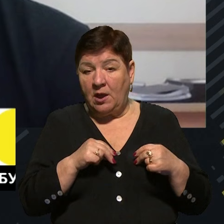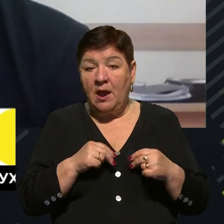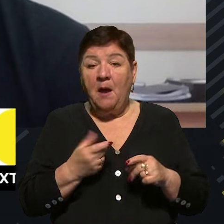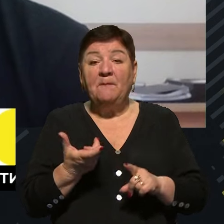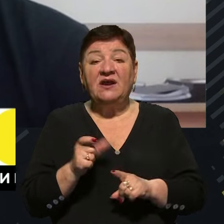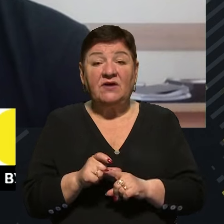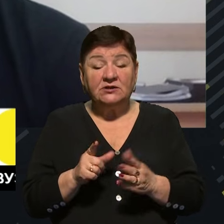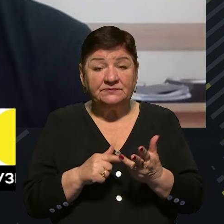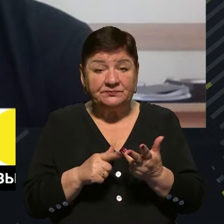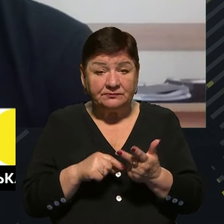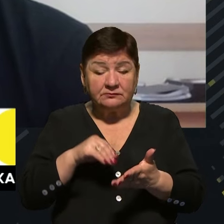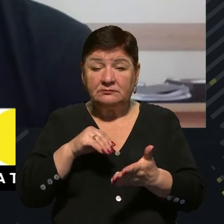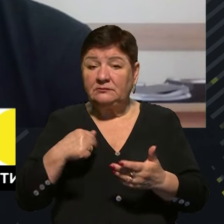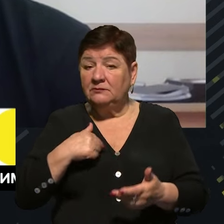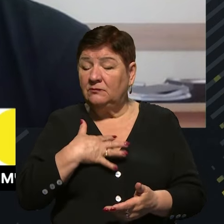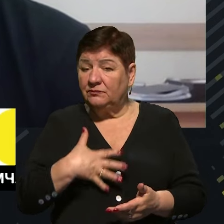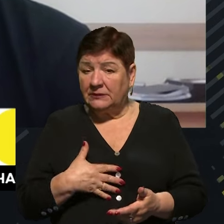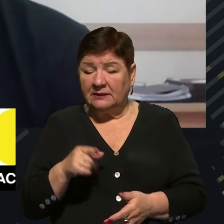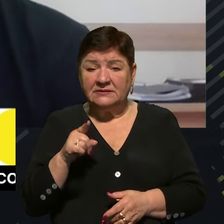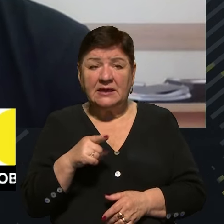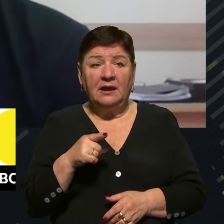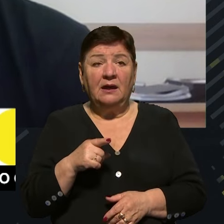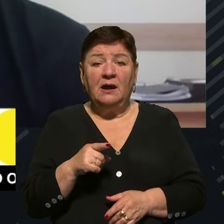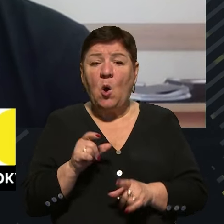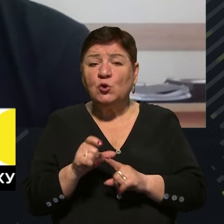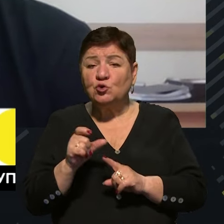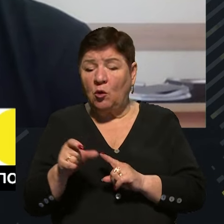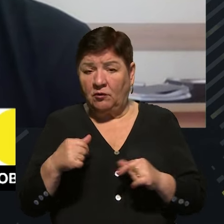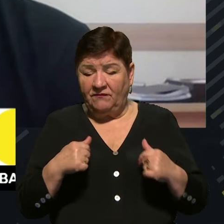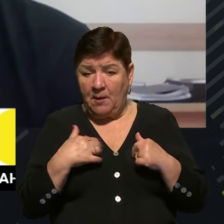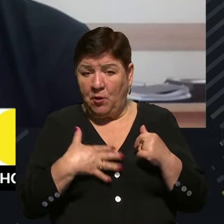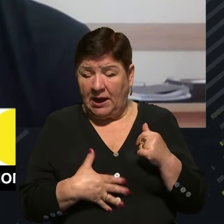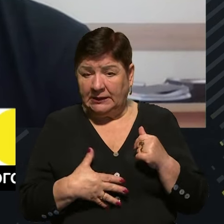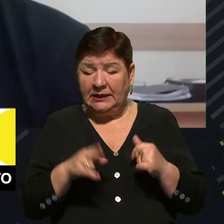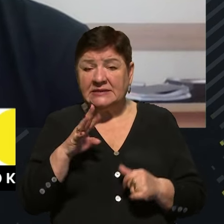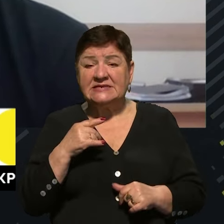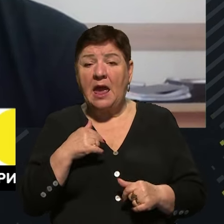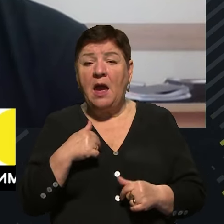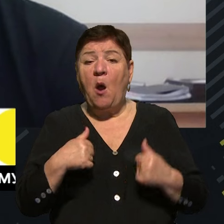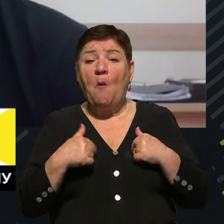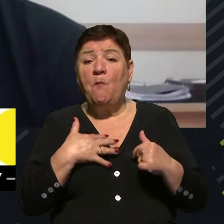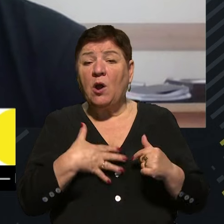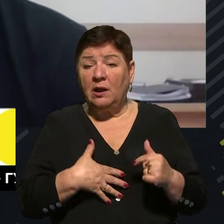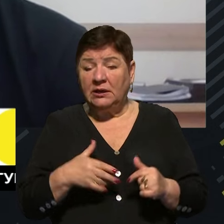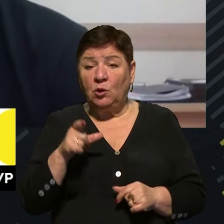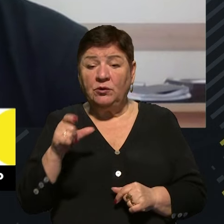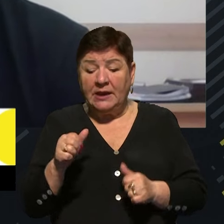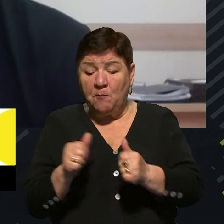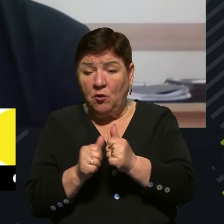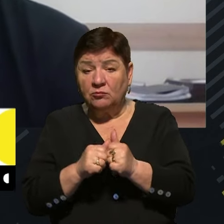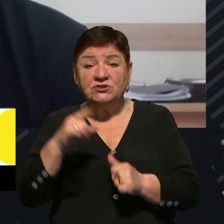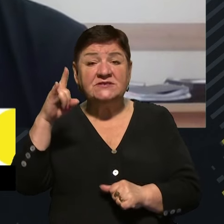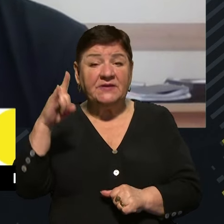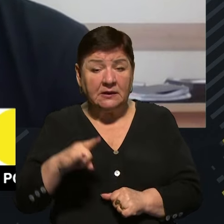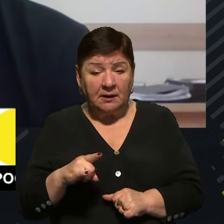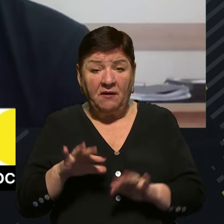поранених, ми фіксуємо в цьому випадку, це осколкові поранення. Це поранення у людей, які знаходились поруч з вікнами